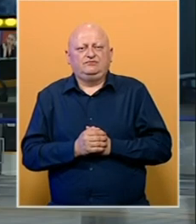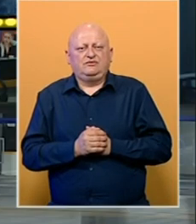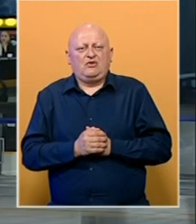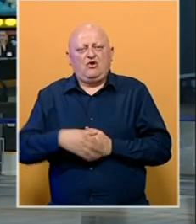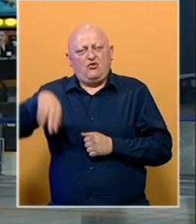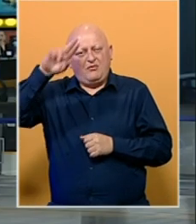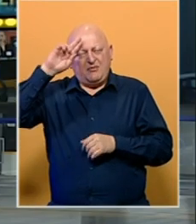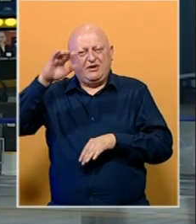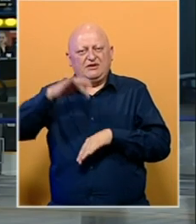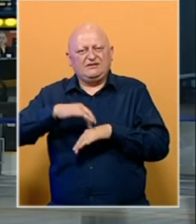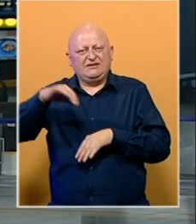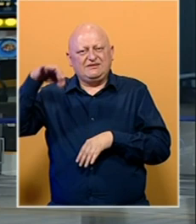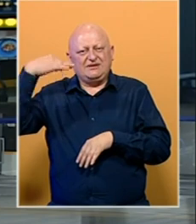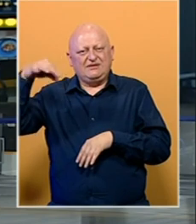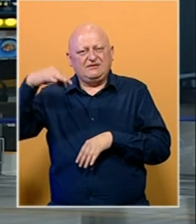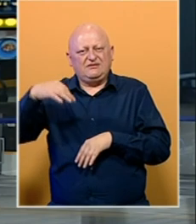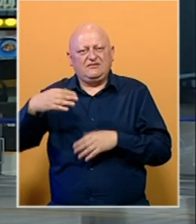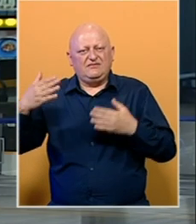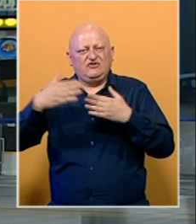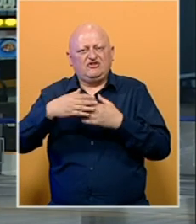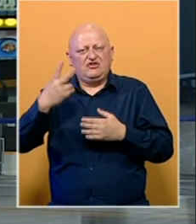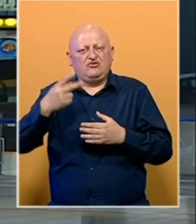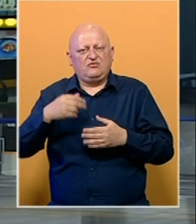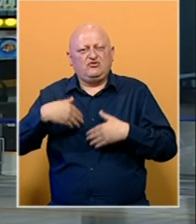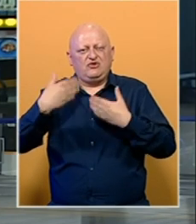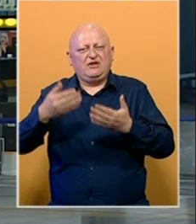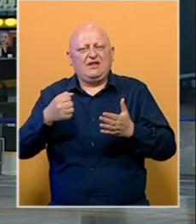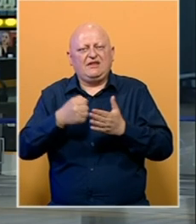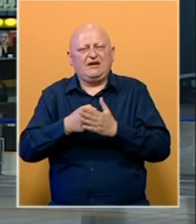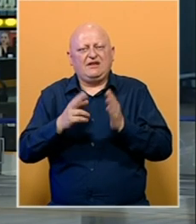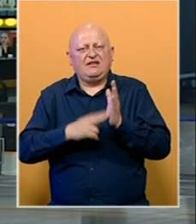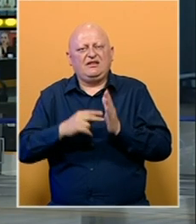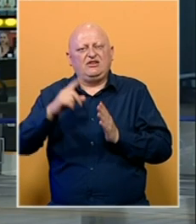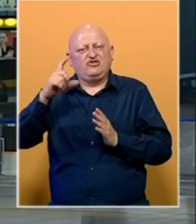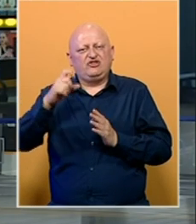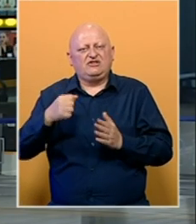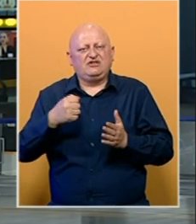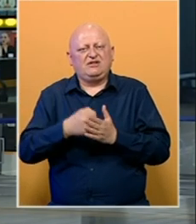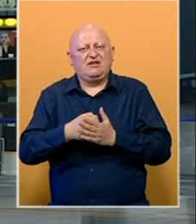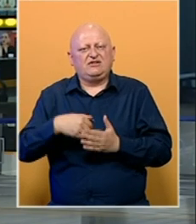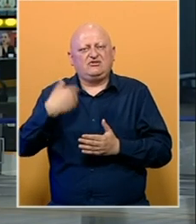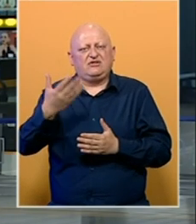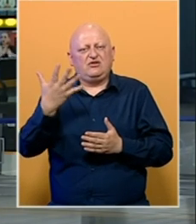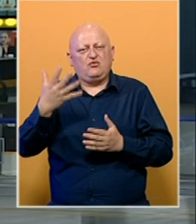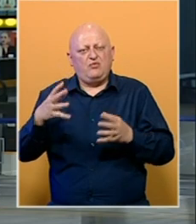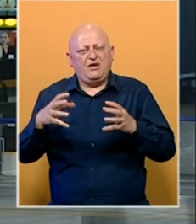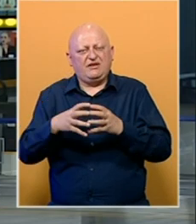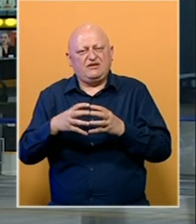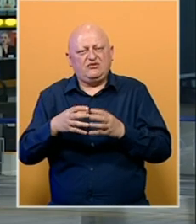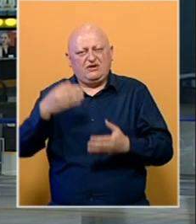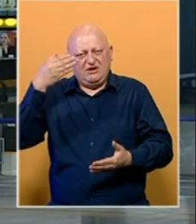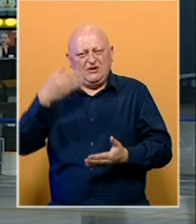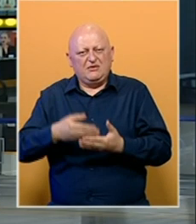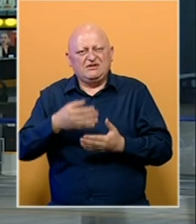U memorialnom centru u Srebrenica Potočari večeras je drugi put dodiljena nagrada Nino Čatić. Nagrade su dodiljene u pet